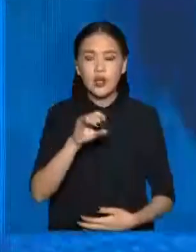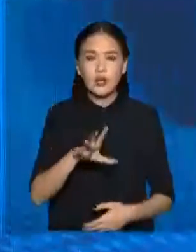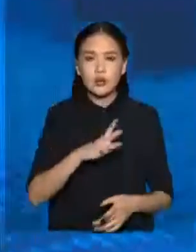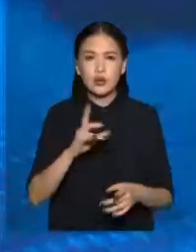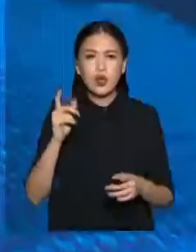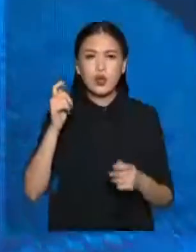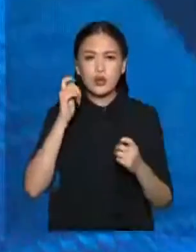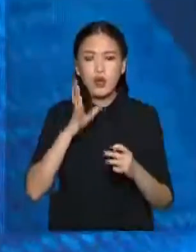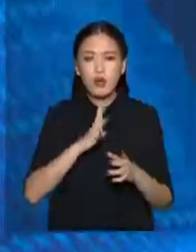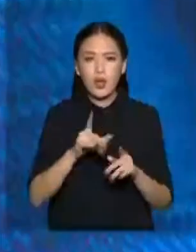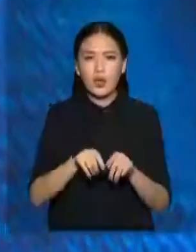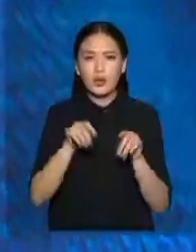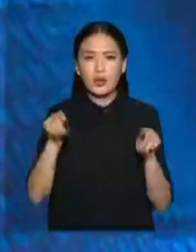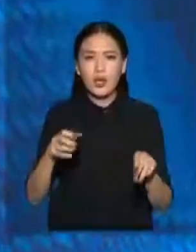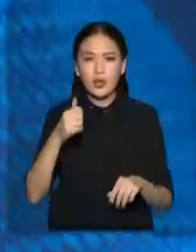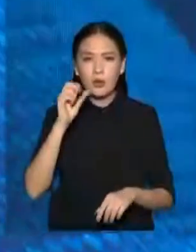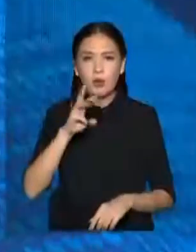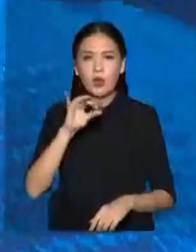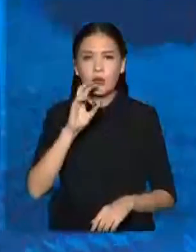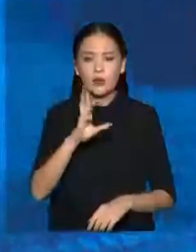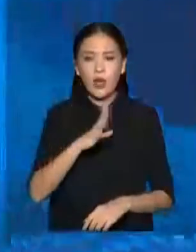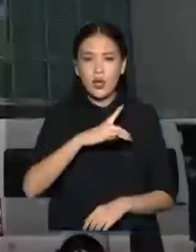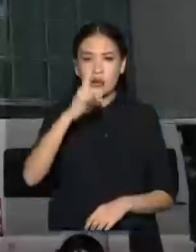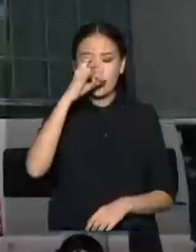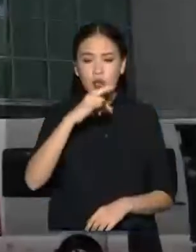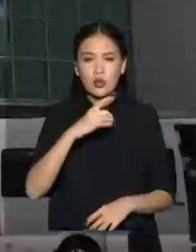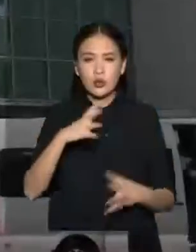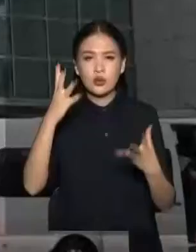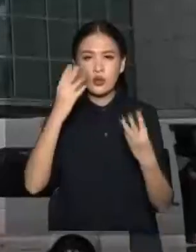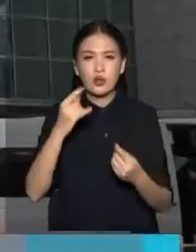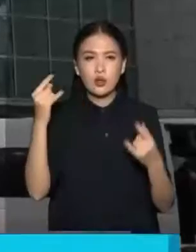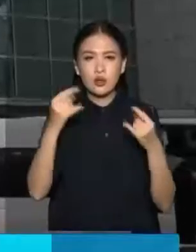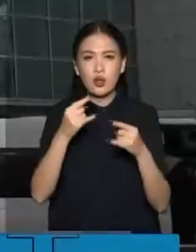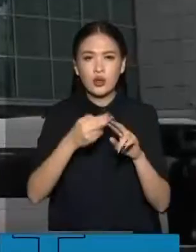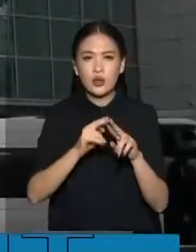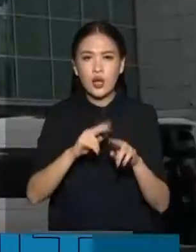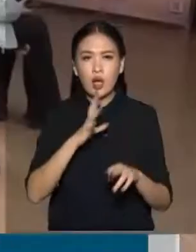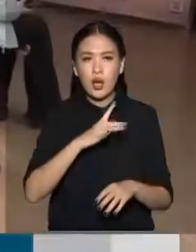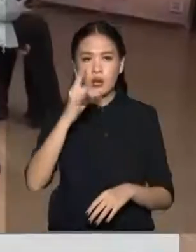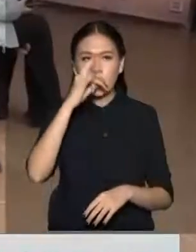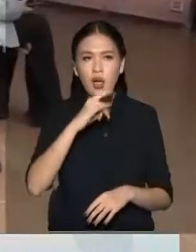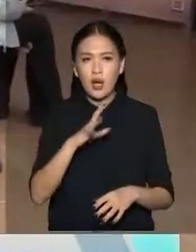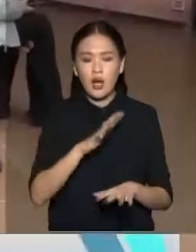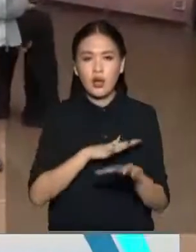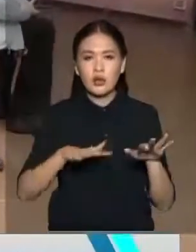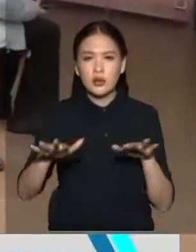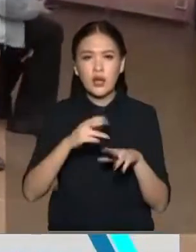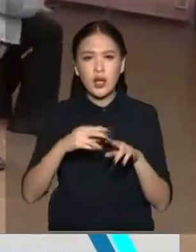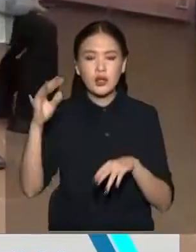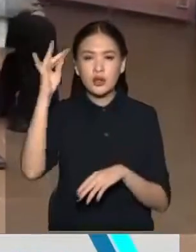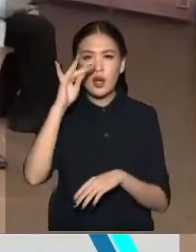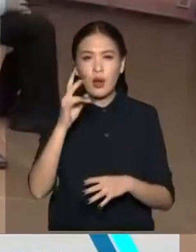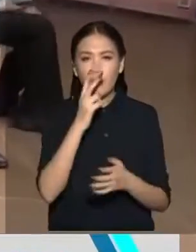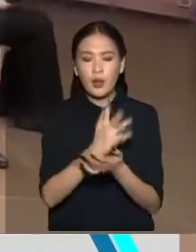орай үйімдастырылған. Кеше Менскіде Қазақ киносының күндері баставалды. Онда Қазақ халқының бай мәдениетін тарихын